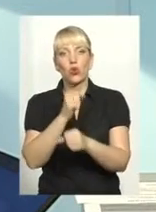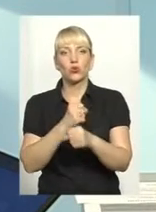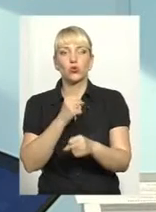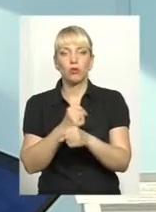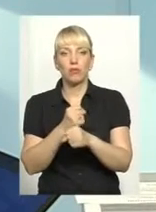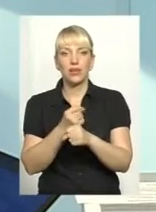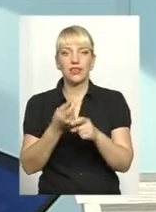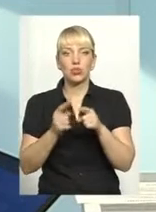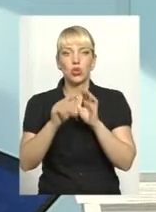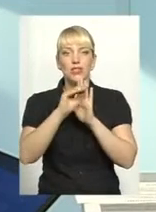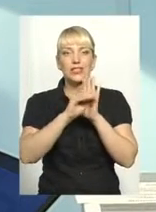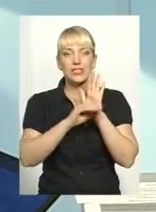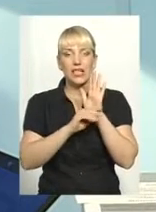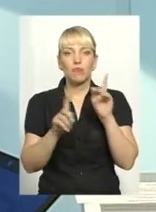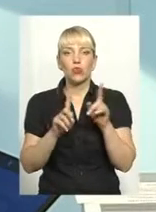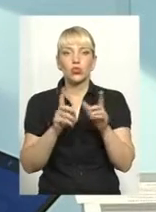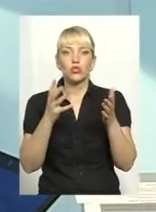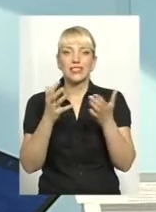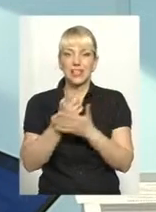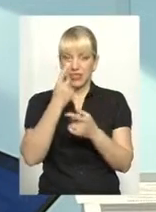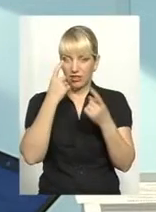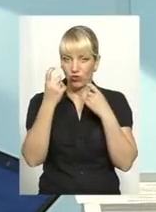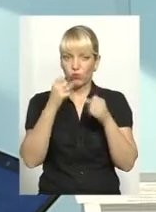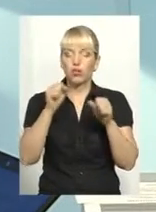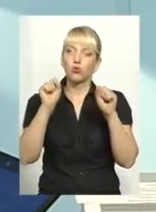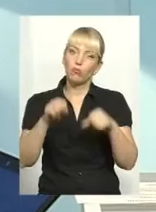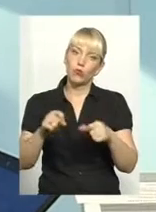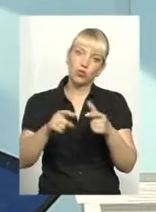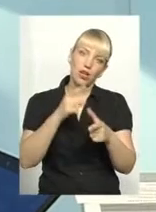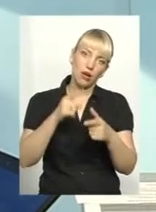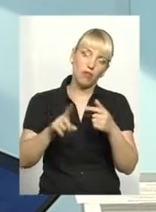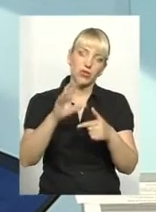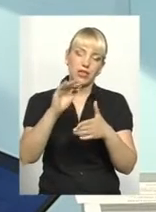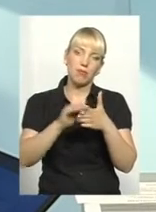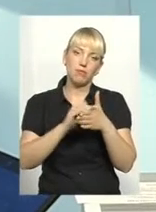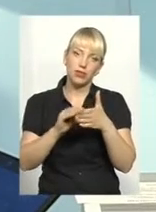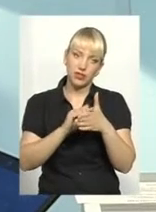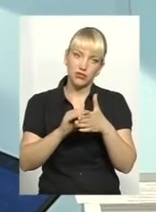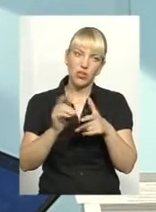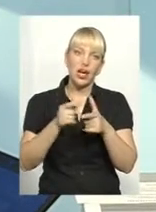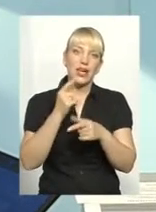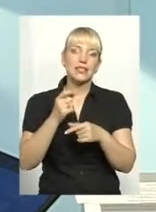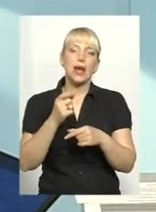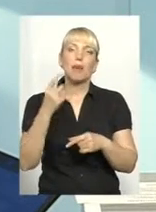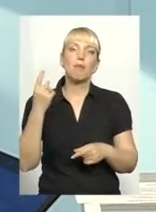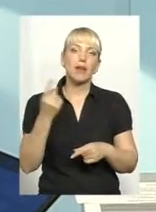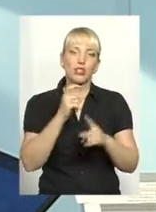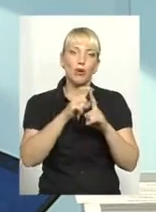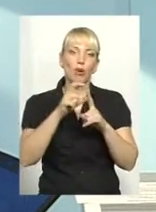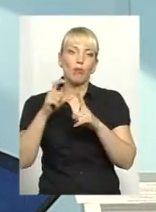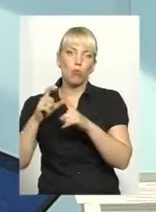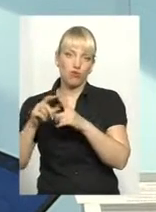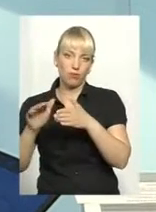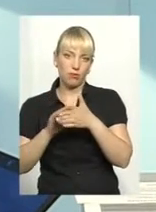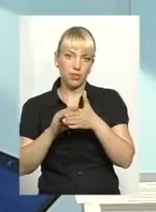її, що знайти інформацію можна або за прізвищем, або за першими буквами прізвища,